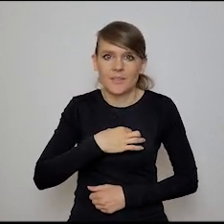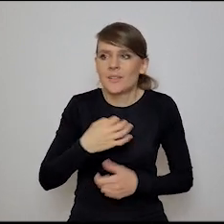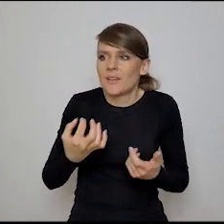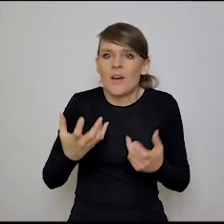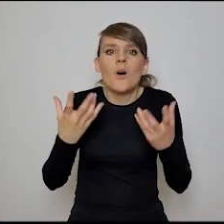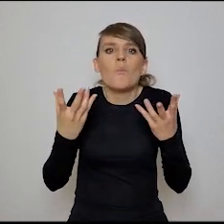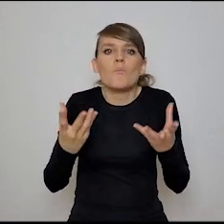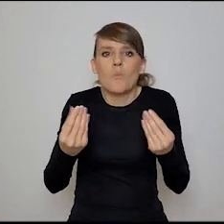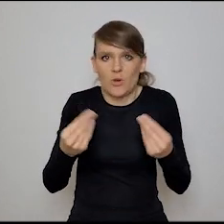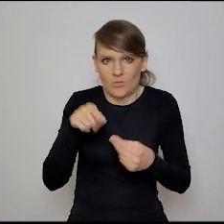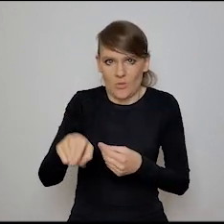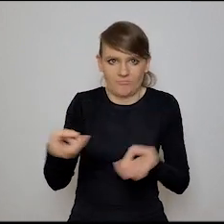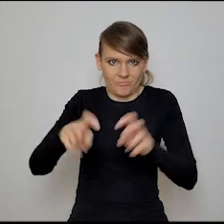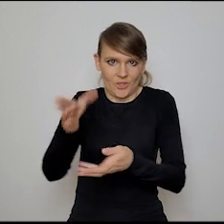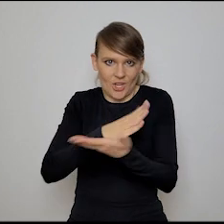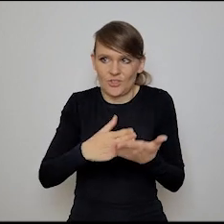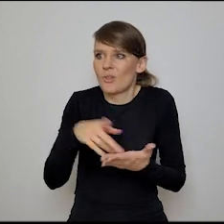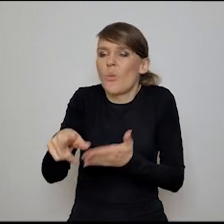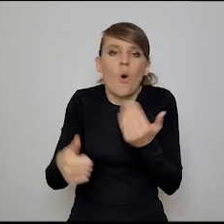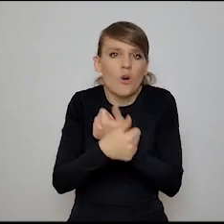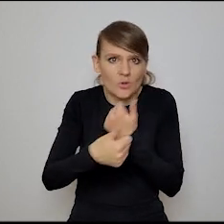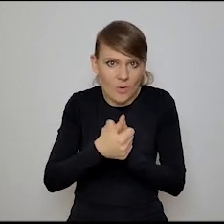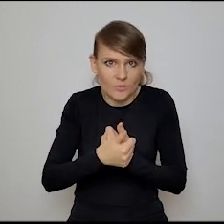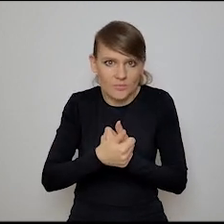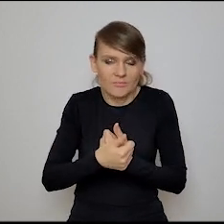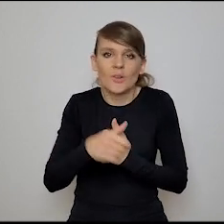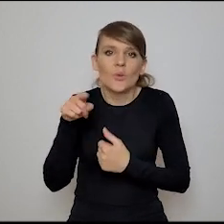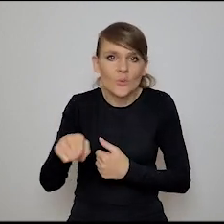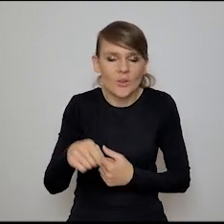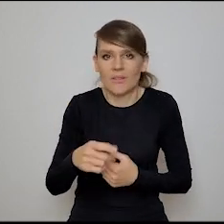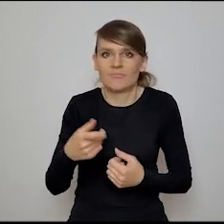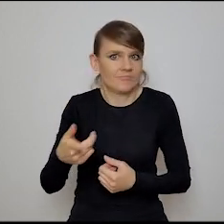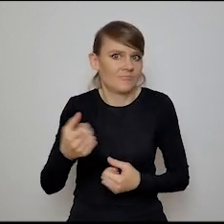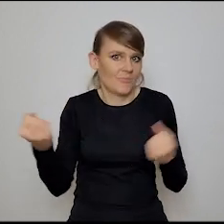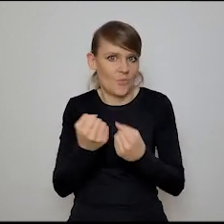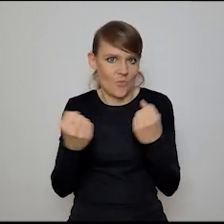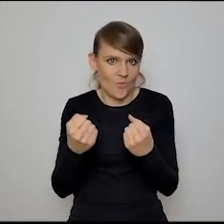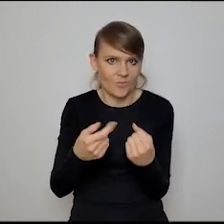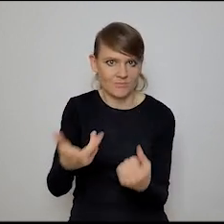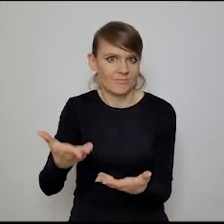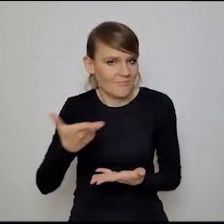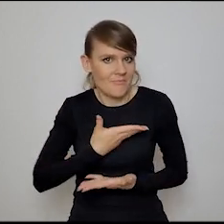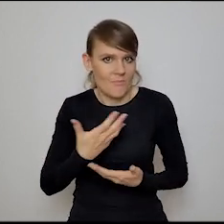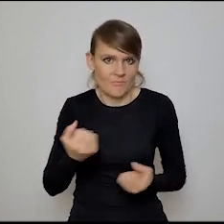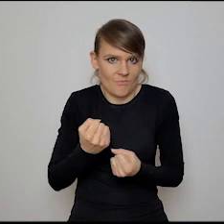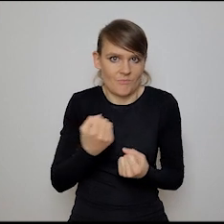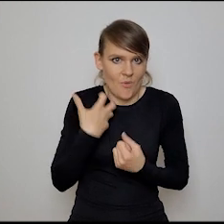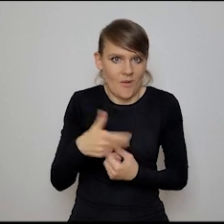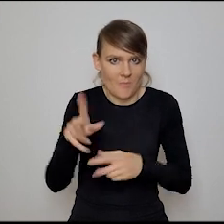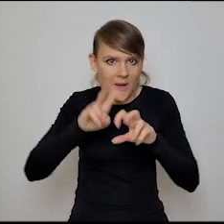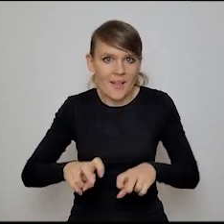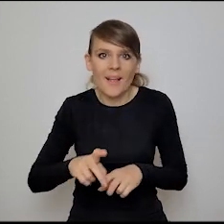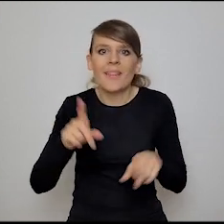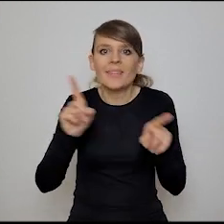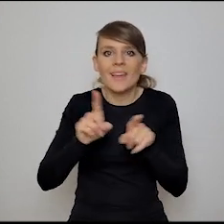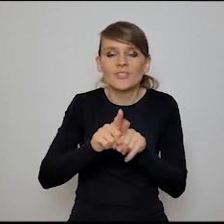po co w ogóle jest ta dziedzina, o co w niej chodzi, jest strasznie ubogacająca dla poszczególnych badani. Ja też nie sądzę, żebym robiła interakcję